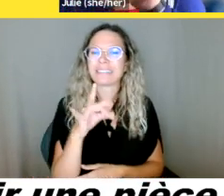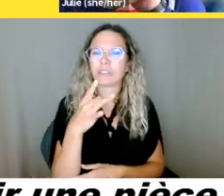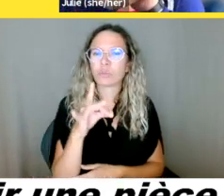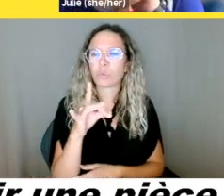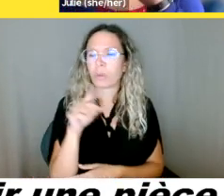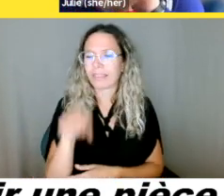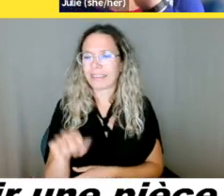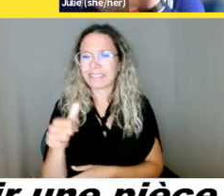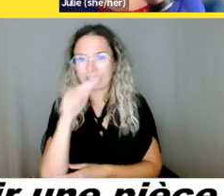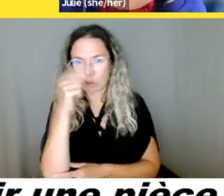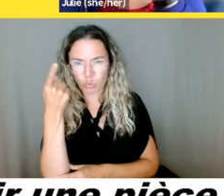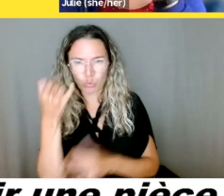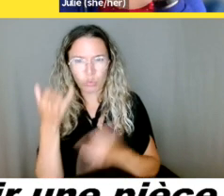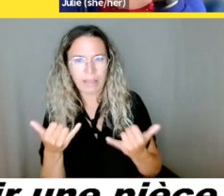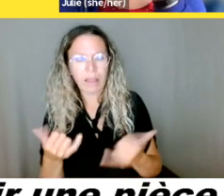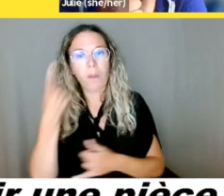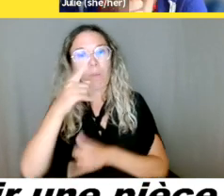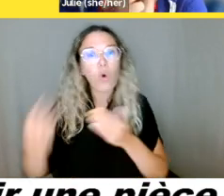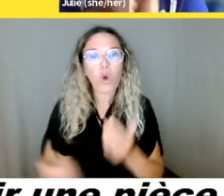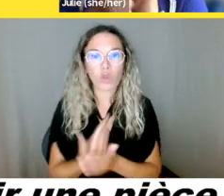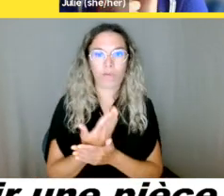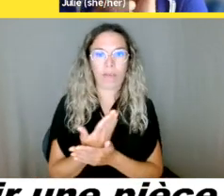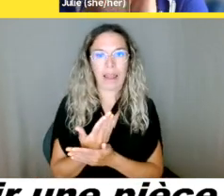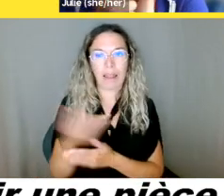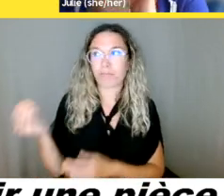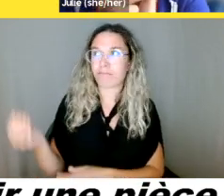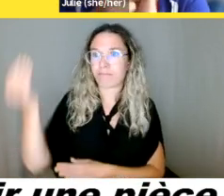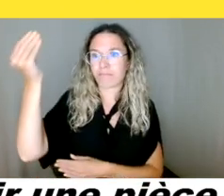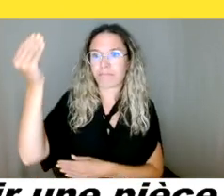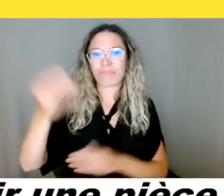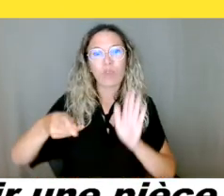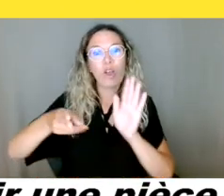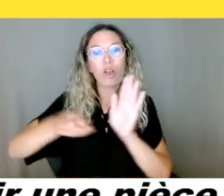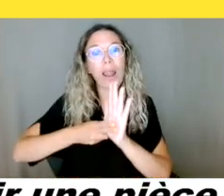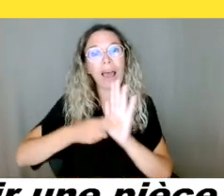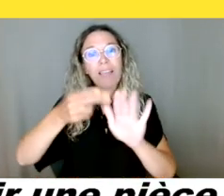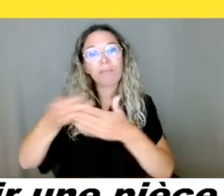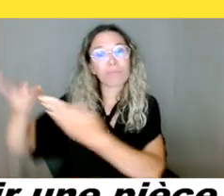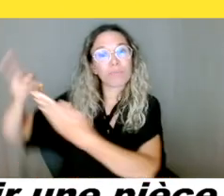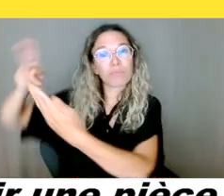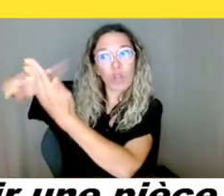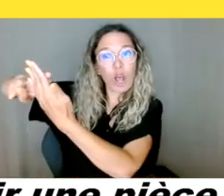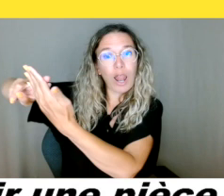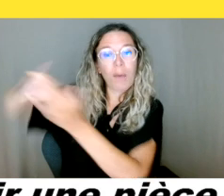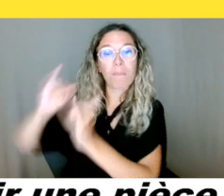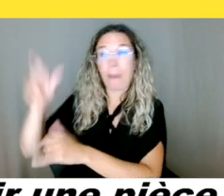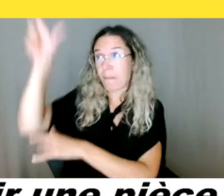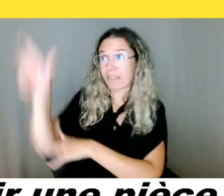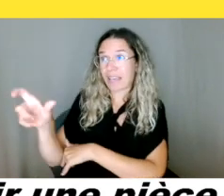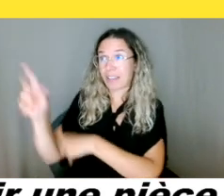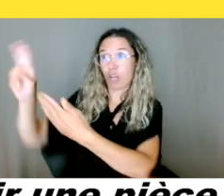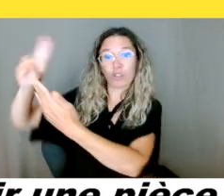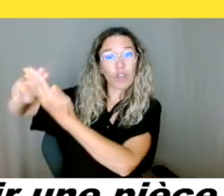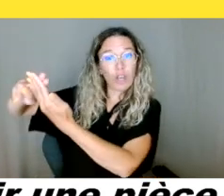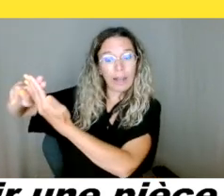mettre sur la vignette même avec la nouvelle application. OK, je comprends,